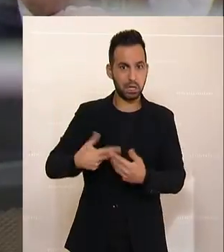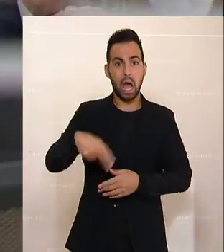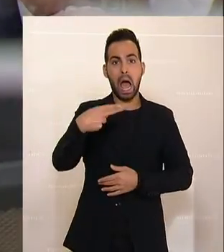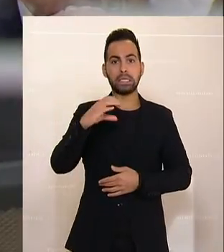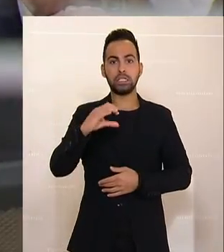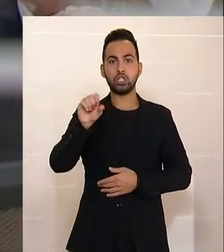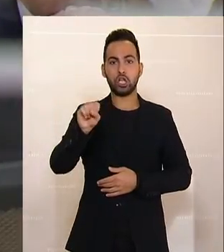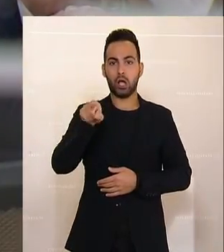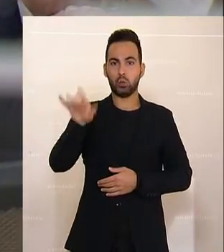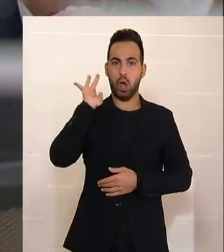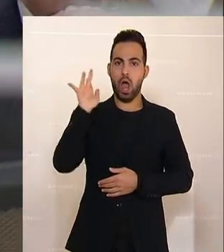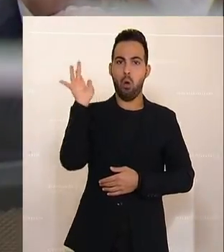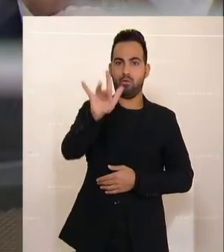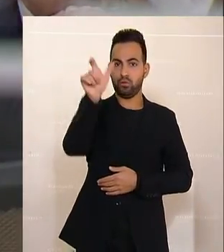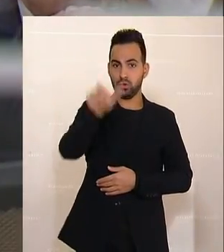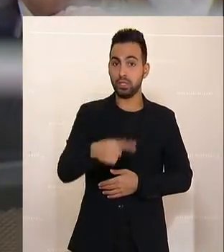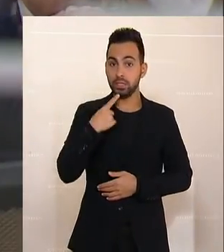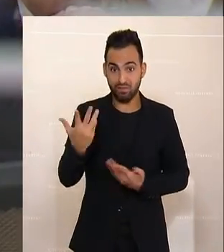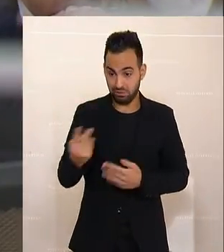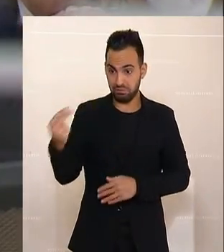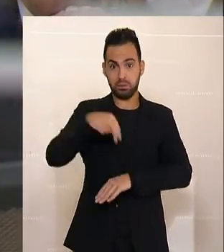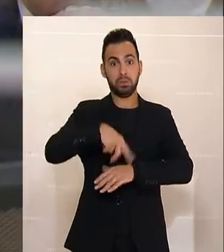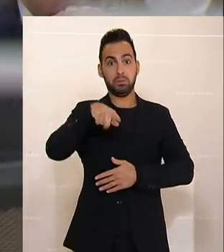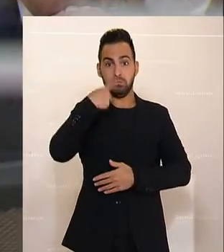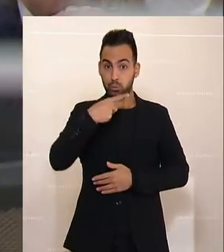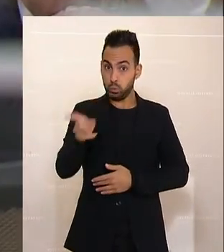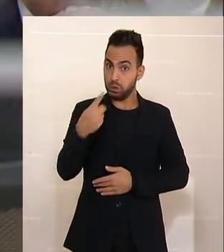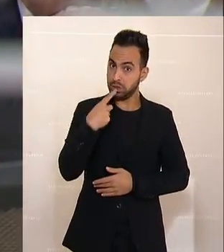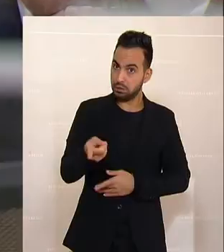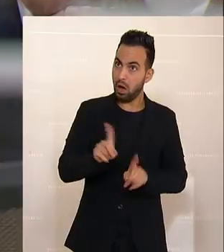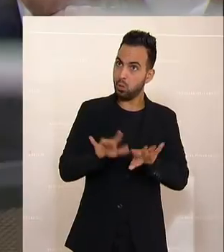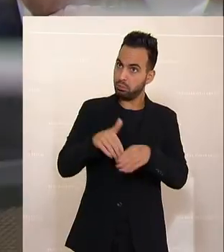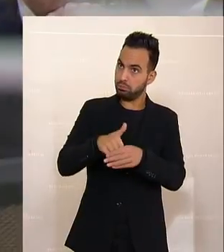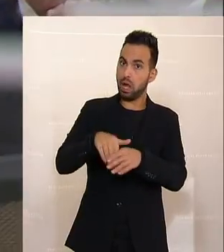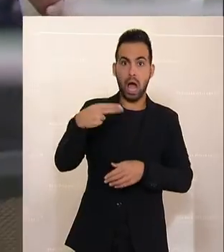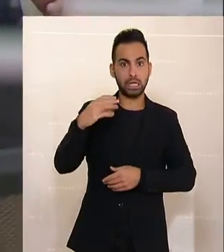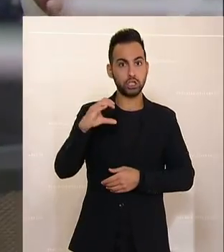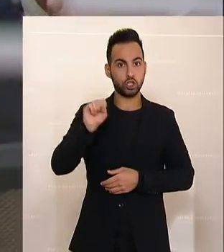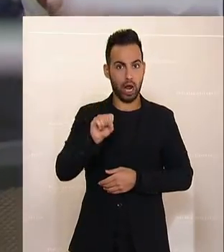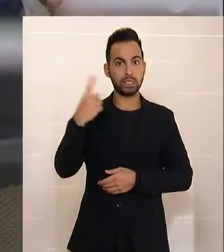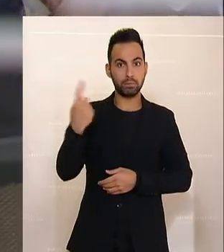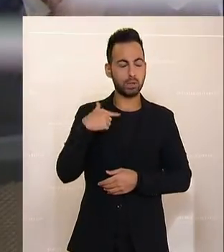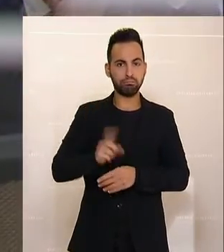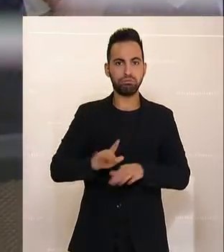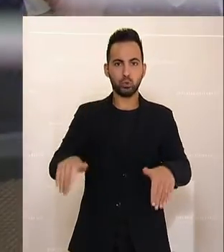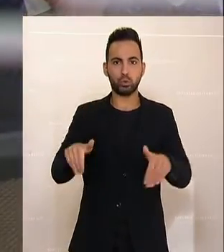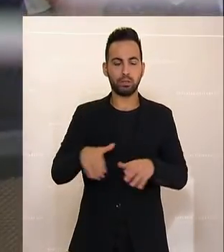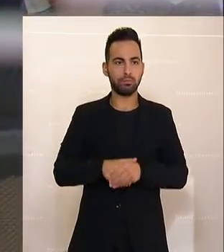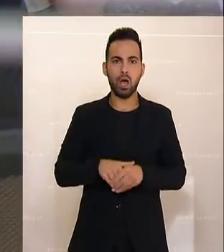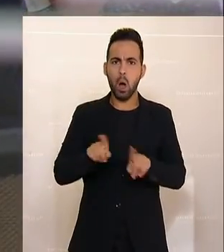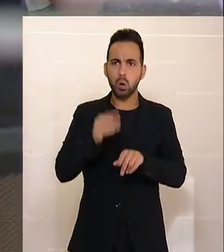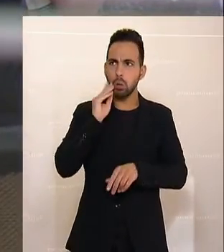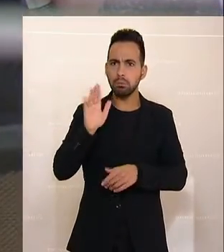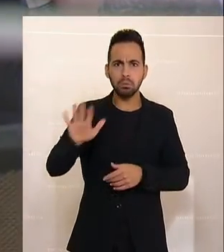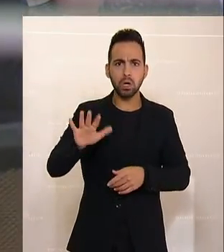Strache. Ja, Sie haben es gesagt und ich muss gestehen, unter anderem auch da HC Strache, da ist sofort zurückgetreten. Ich glaube sogar von